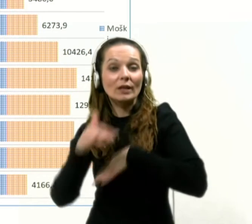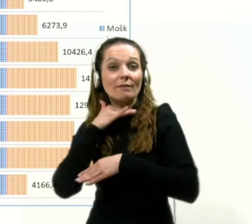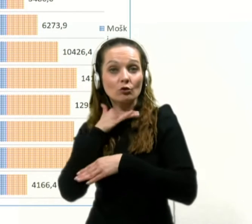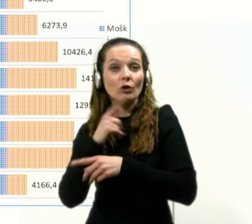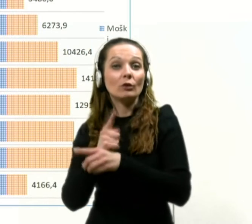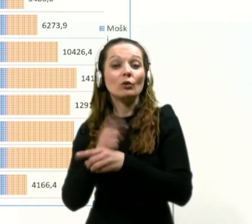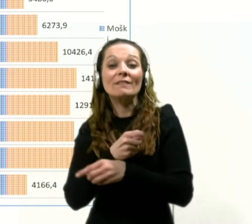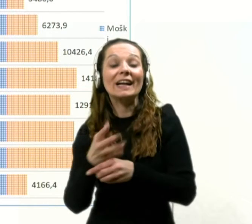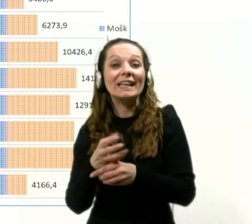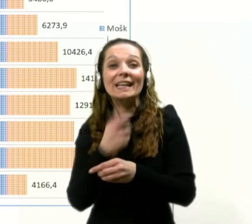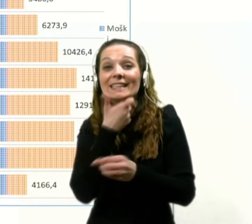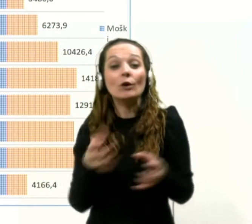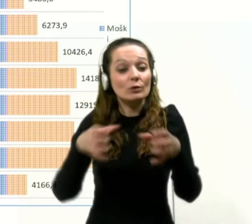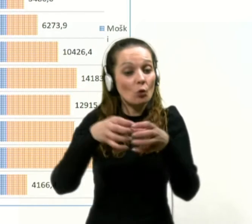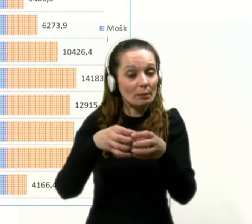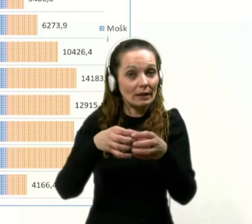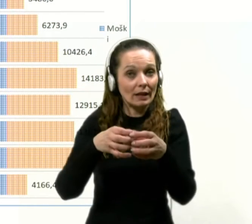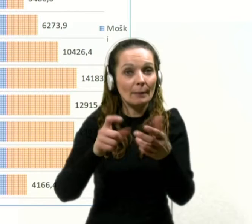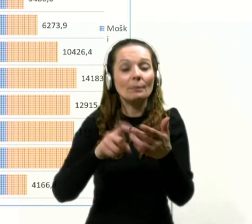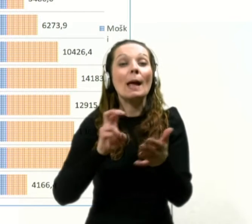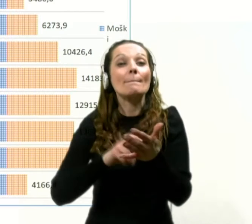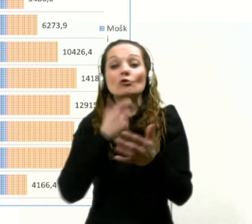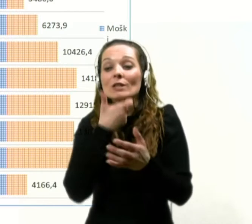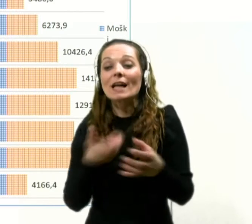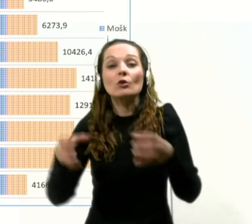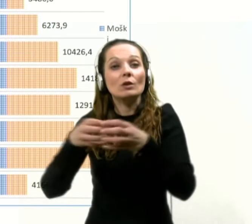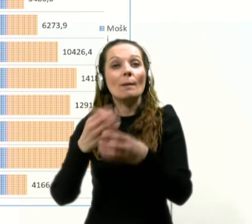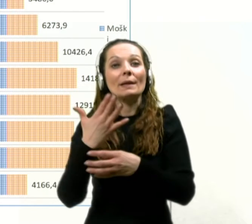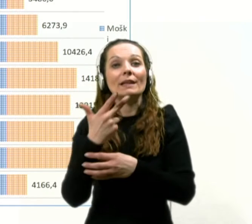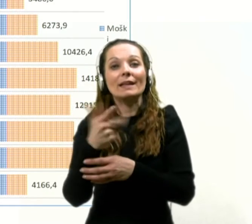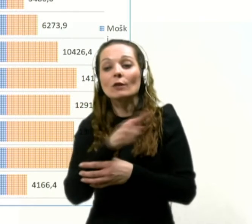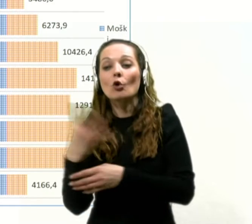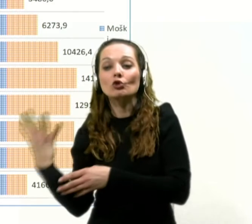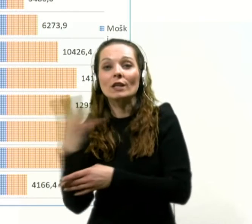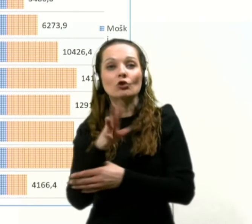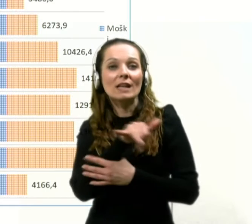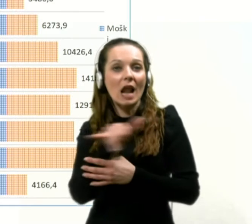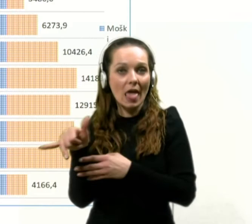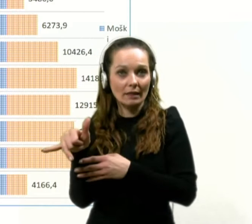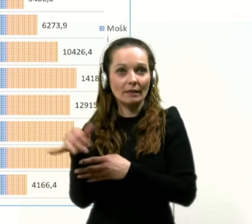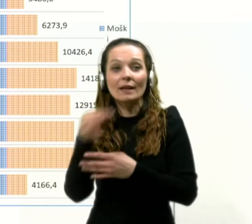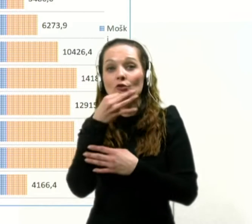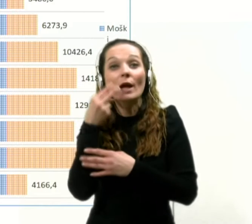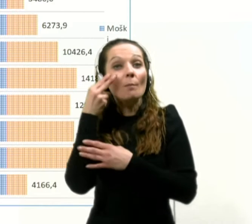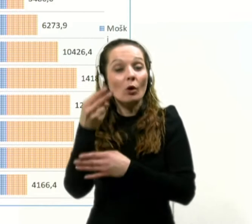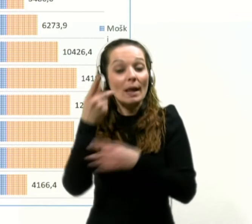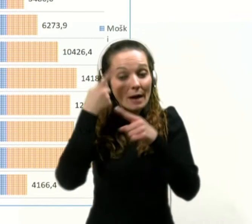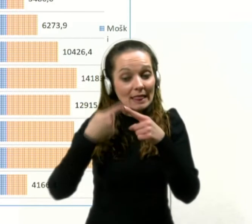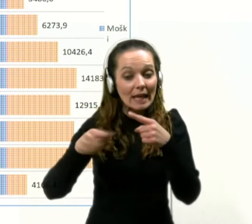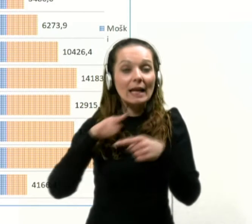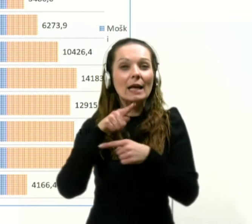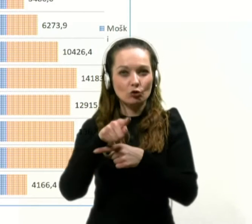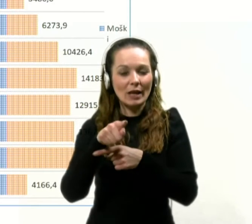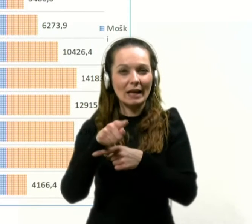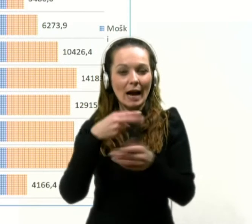katerih starostnih skupinah, in pa v starostni skupini 35 do 44 let. Če pa gledamo delež tega